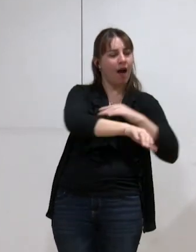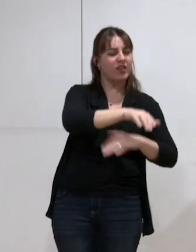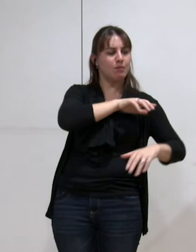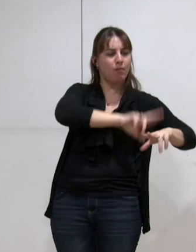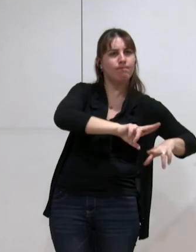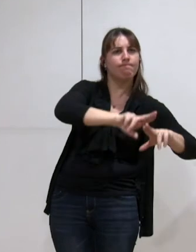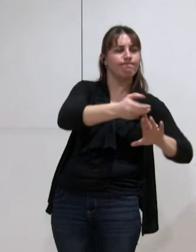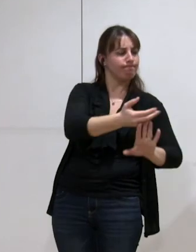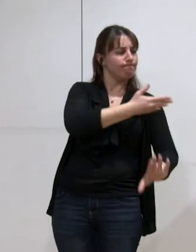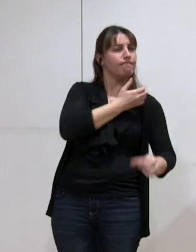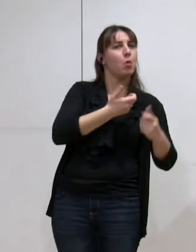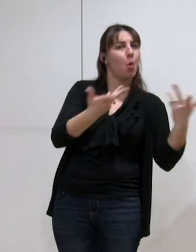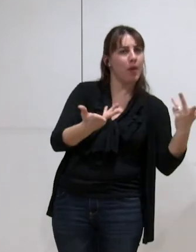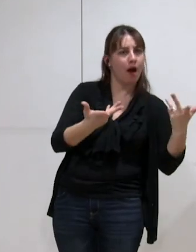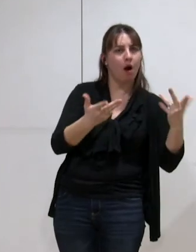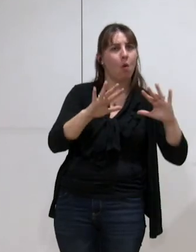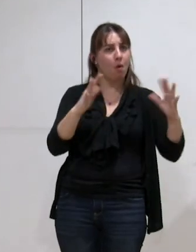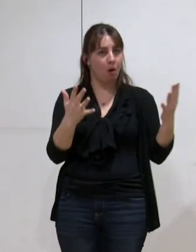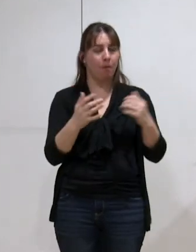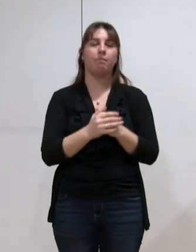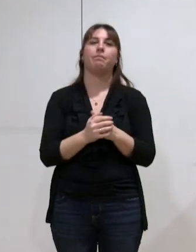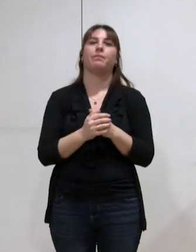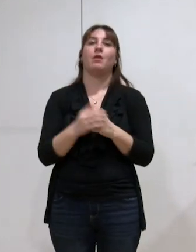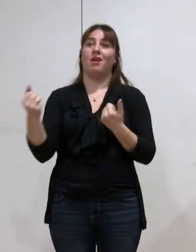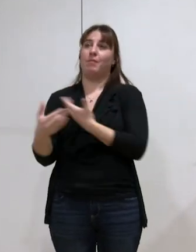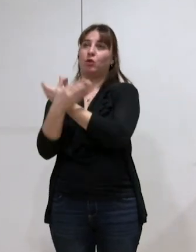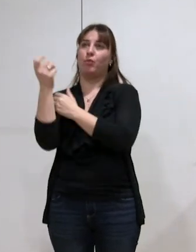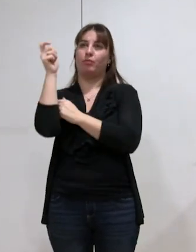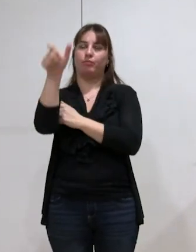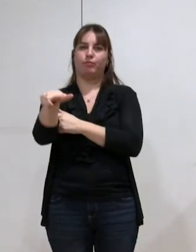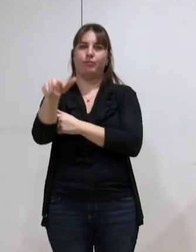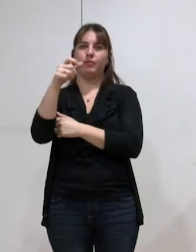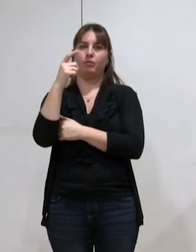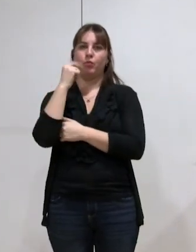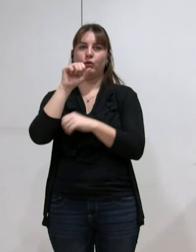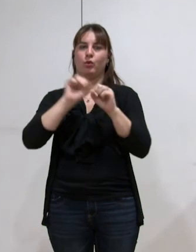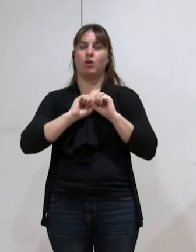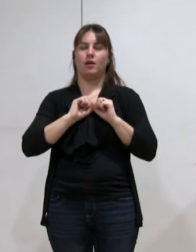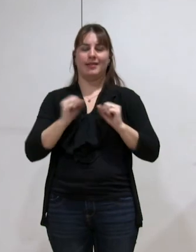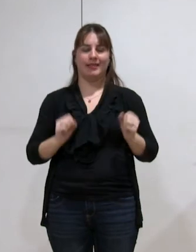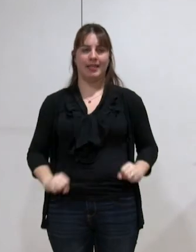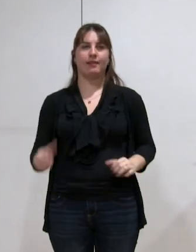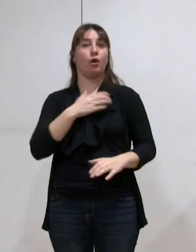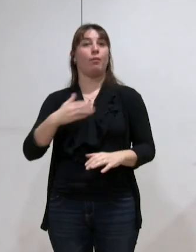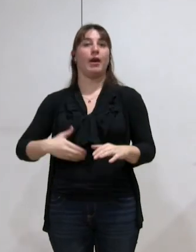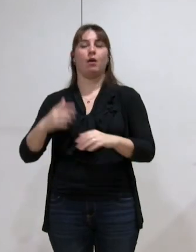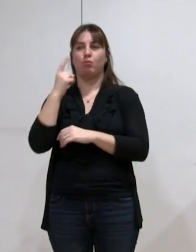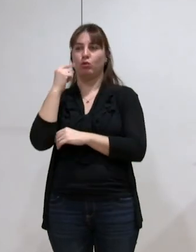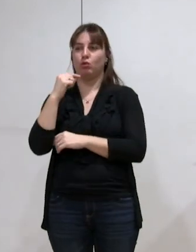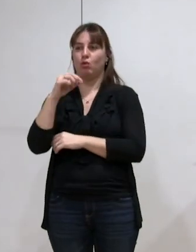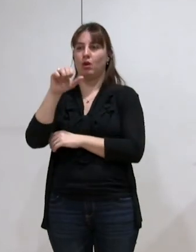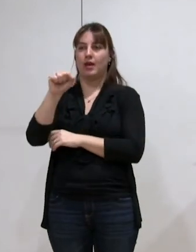la métropole a confié au sénateur-maire Michel Savin une mission pour évaluer